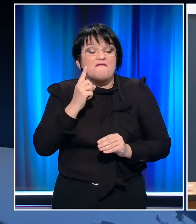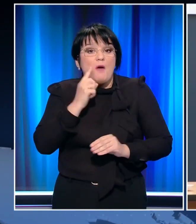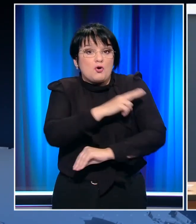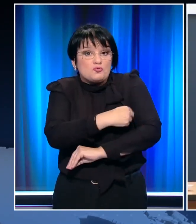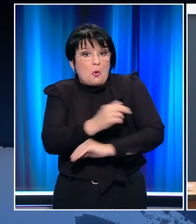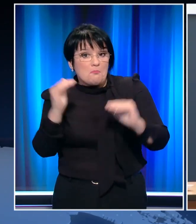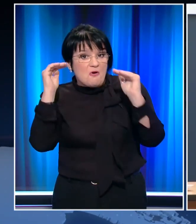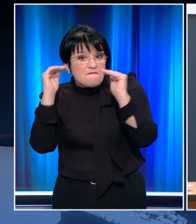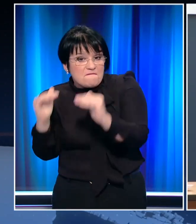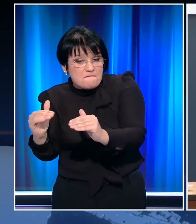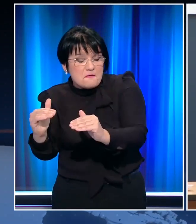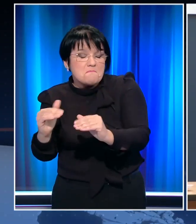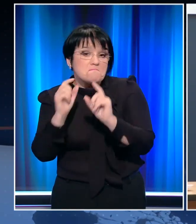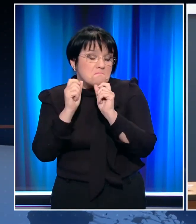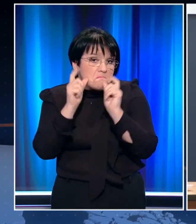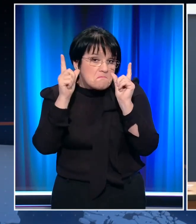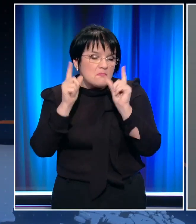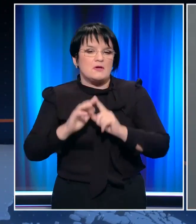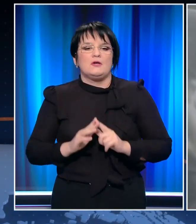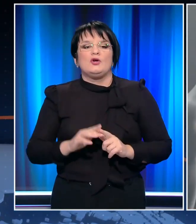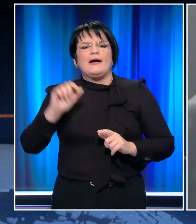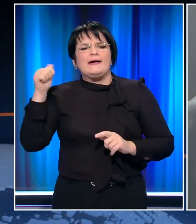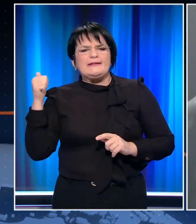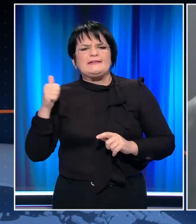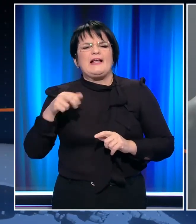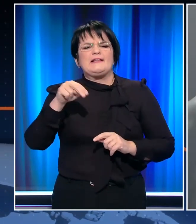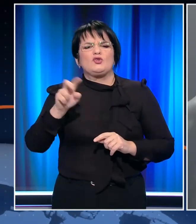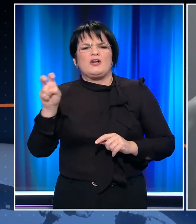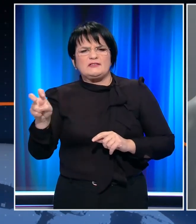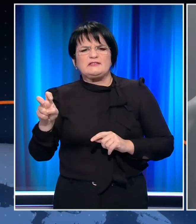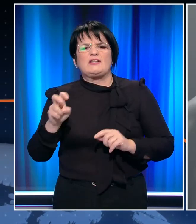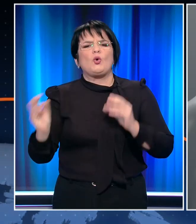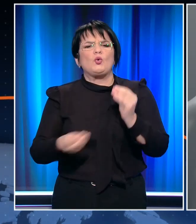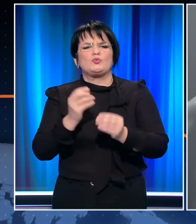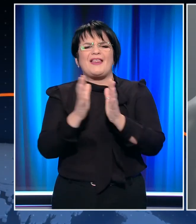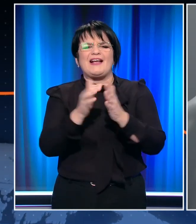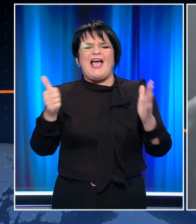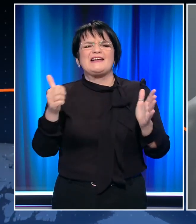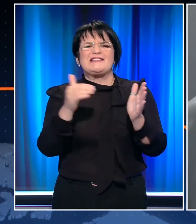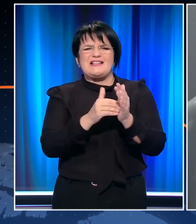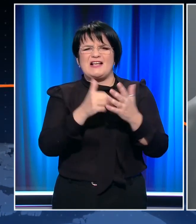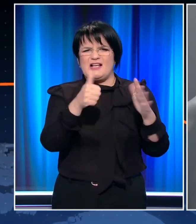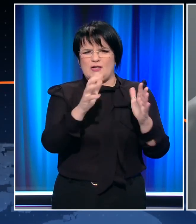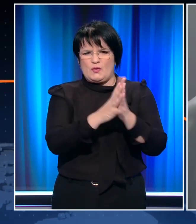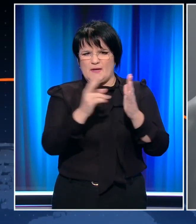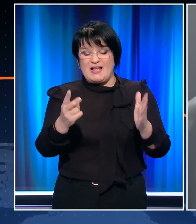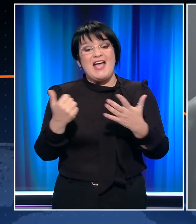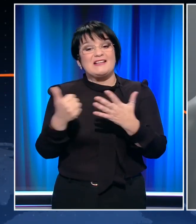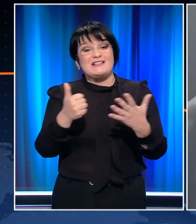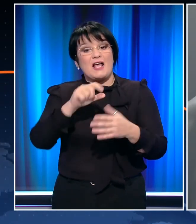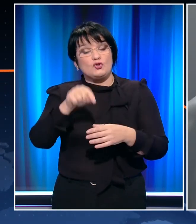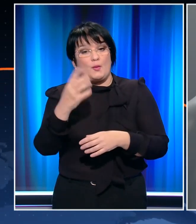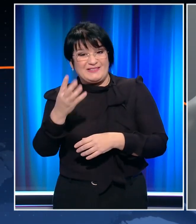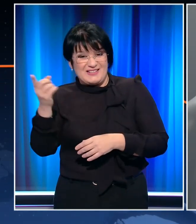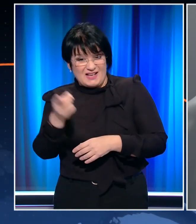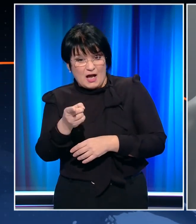Όπως ανακοίνωσε χθες ο Νίκος Χαρδαλιάς, τα ενεργά κρούσματα στη χώρα είναι 16.617, το 66,4%